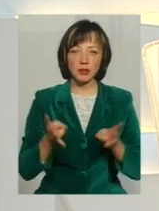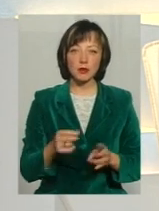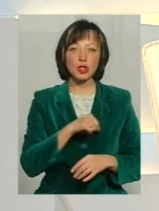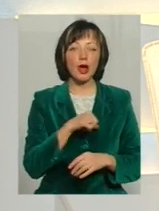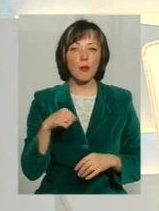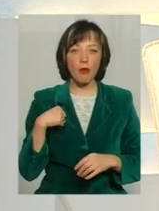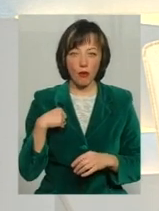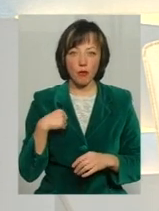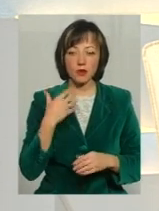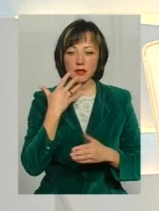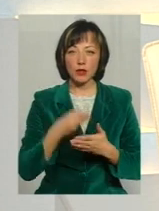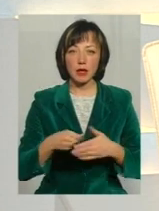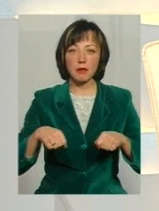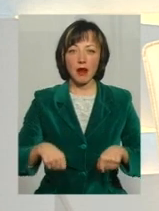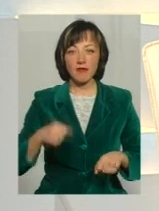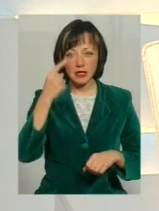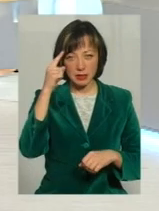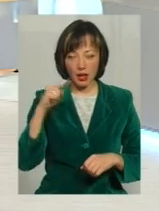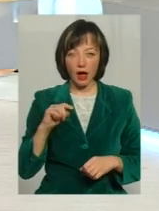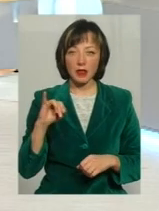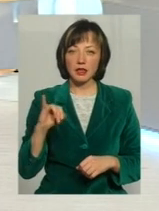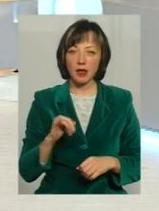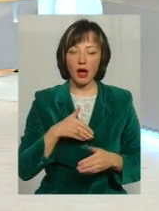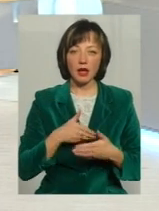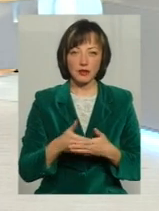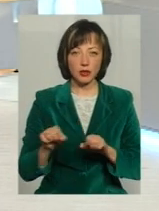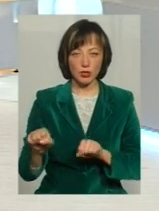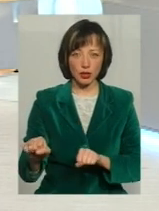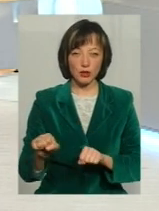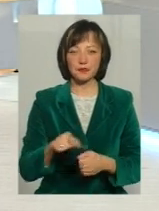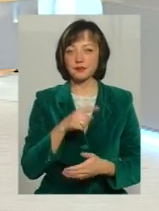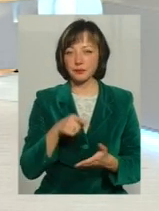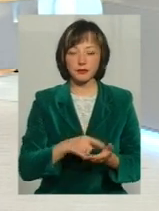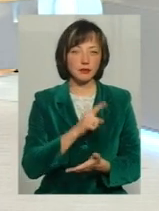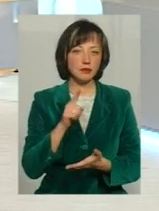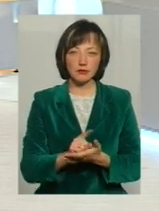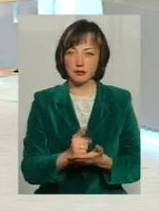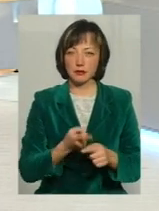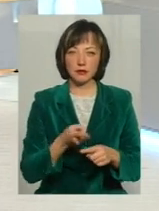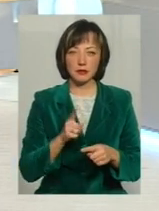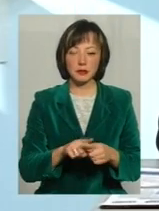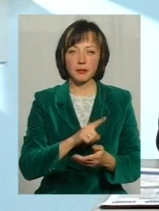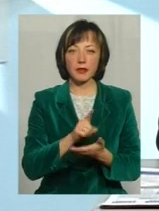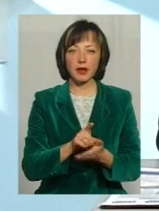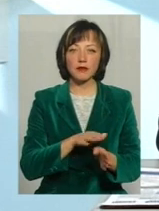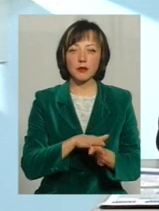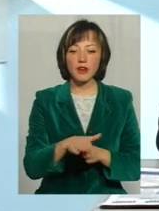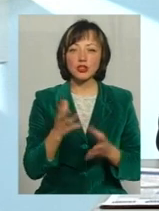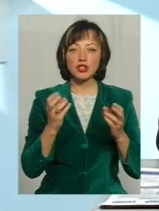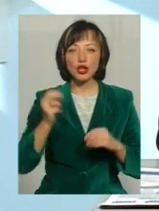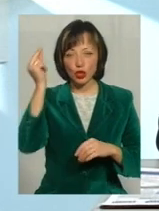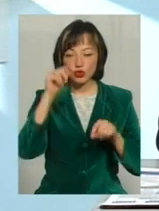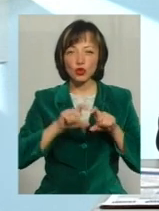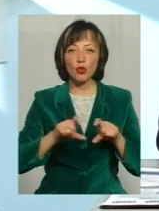самому свої права знати і активно захищати Це має відбуватись ще з шкільної парти,